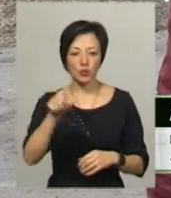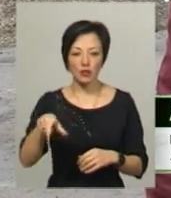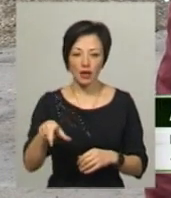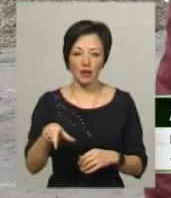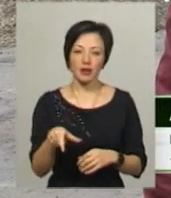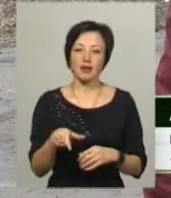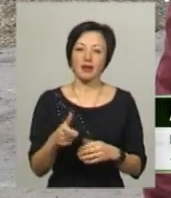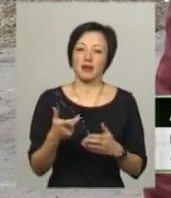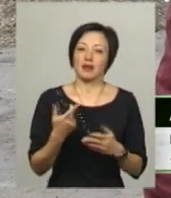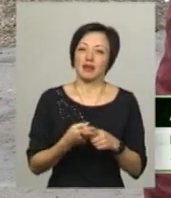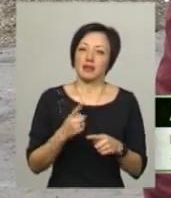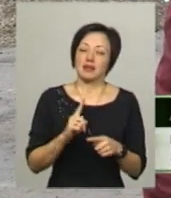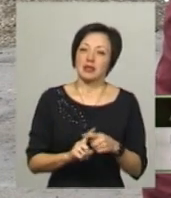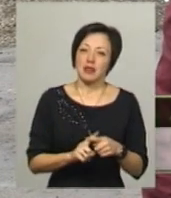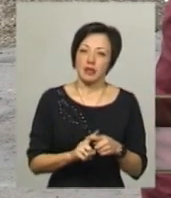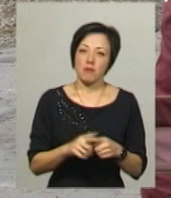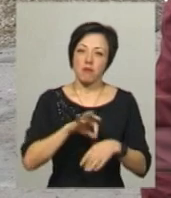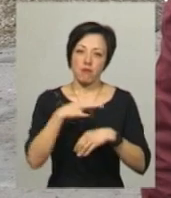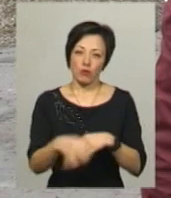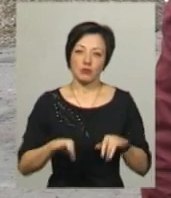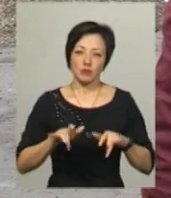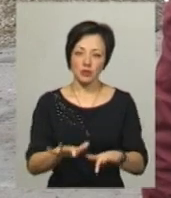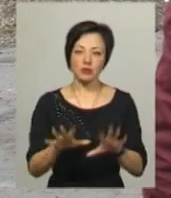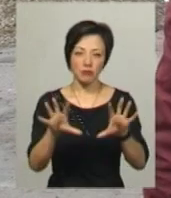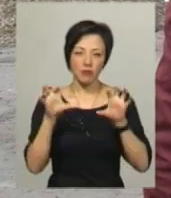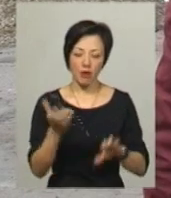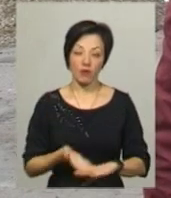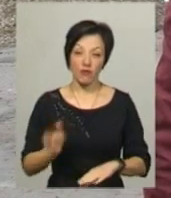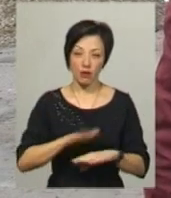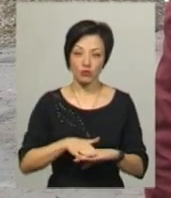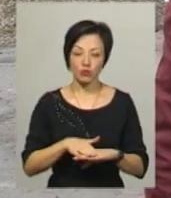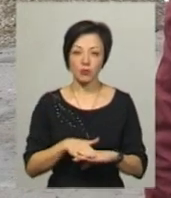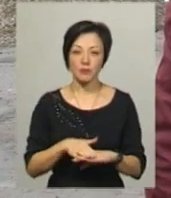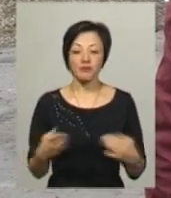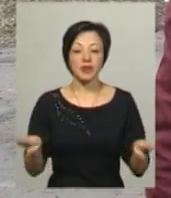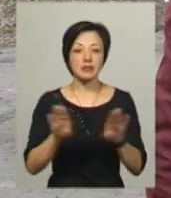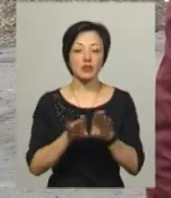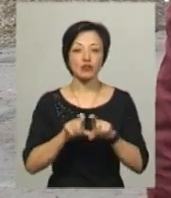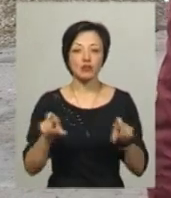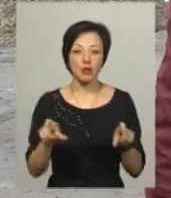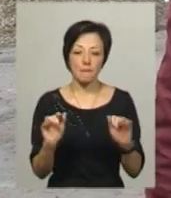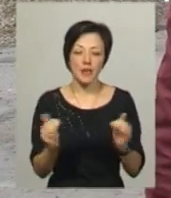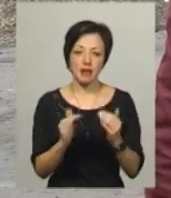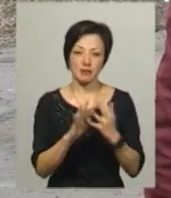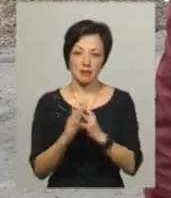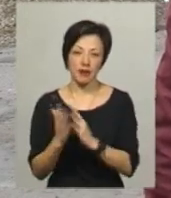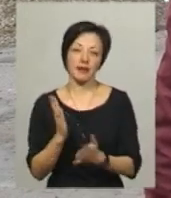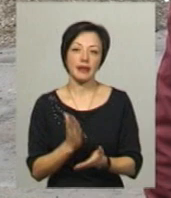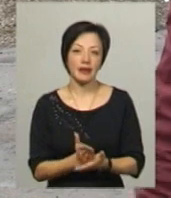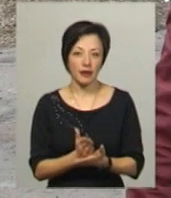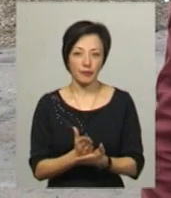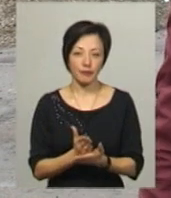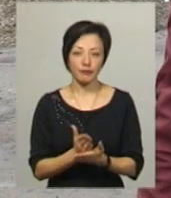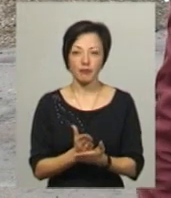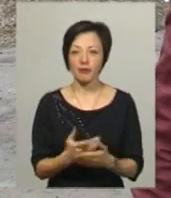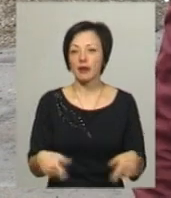болісний. Часто сприймають дуже важко закриття шкіл у маленьких селах. Є